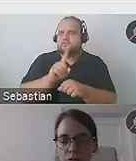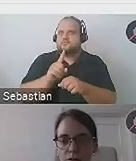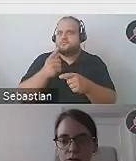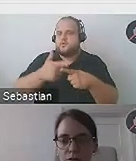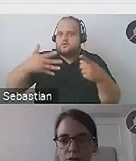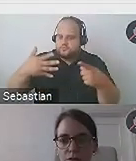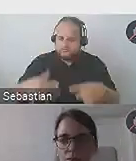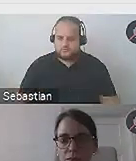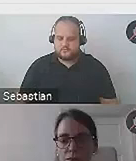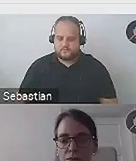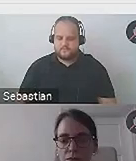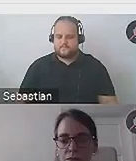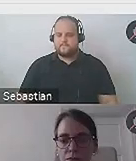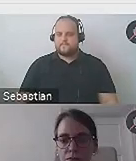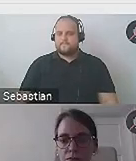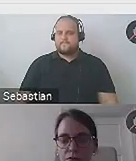wyobrażać. Dobra?